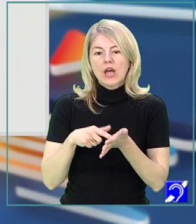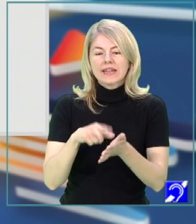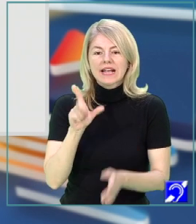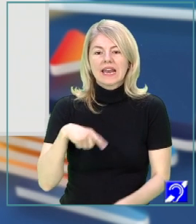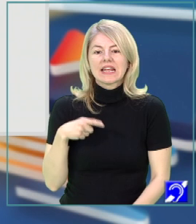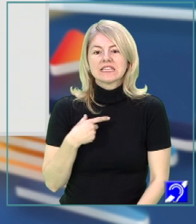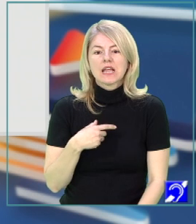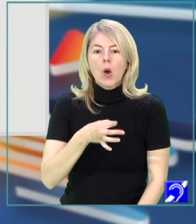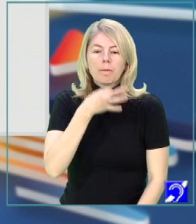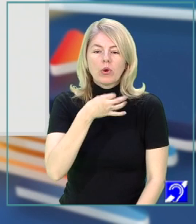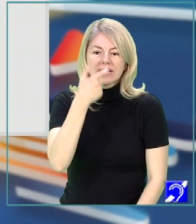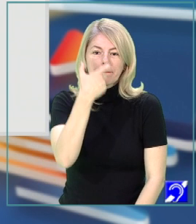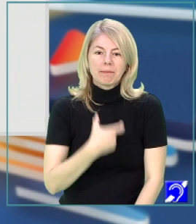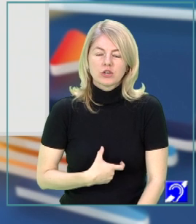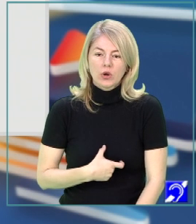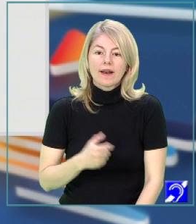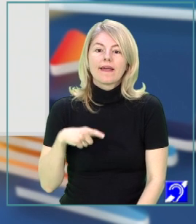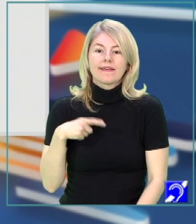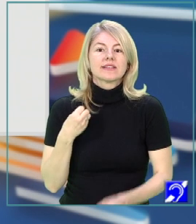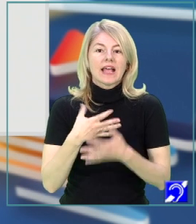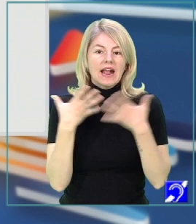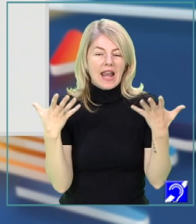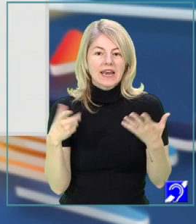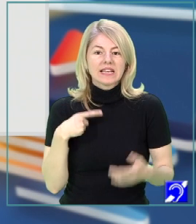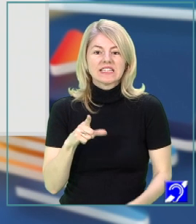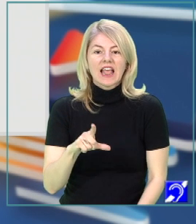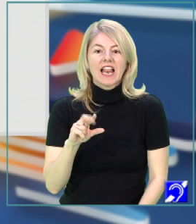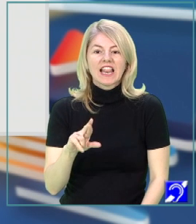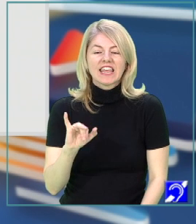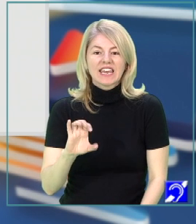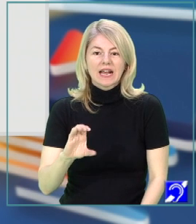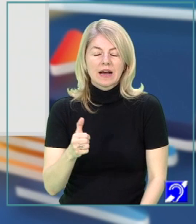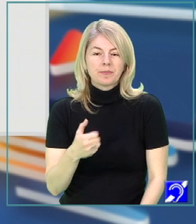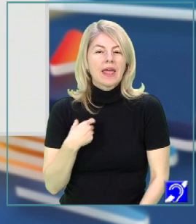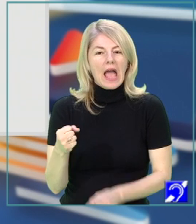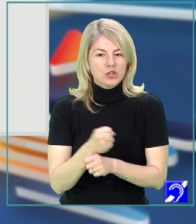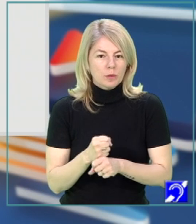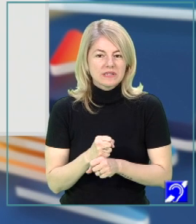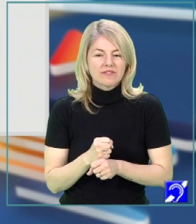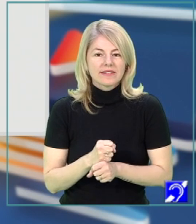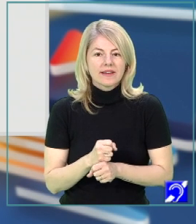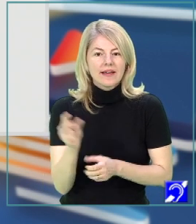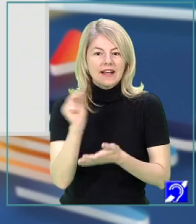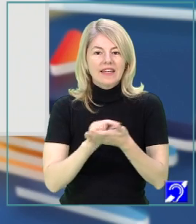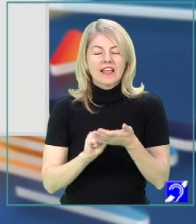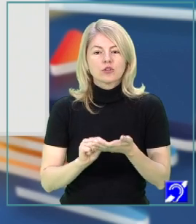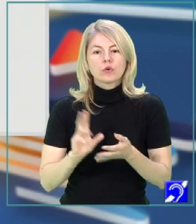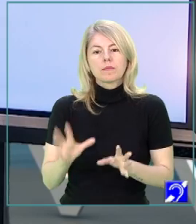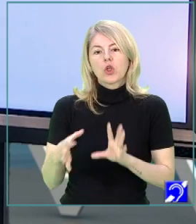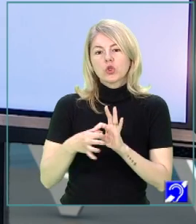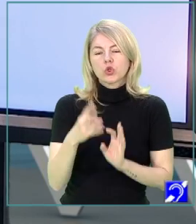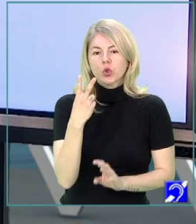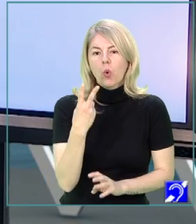subiectivității. Deci, este clar că este o creație lirică. De asemenea, ați observat că textul îmbină două moduri de